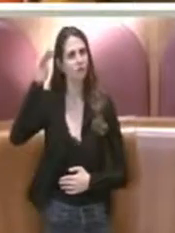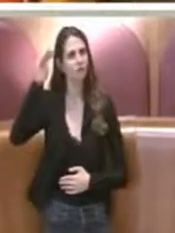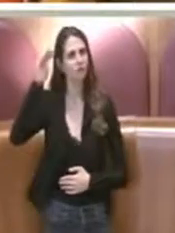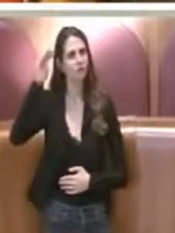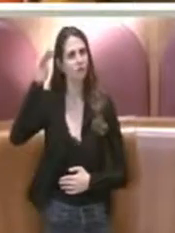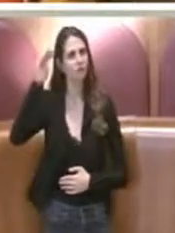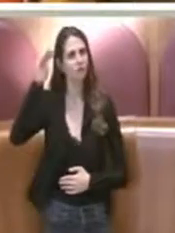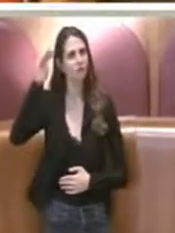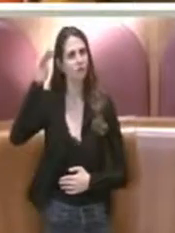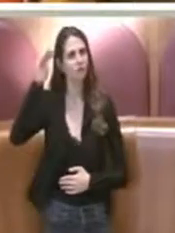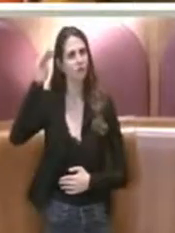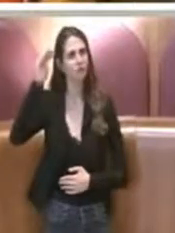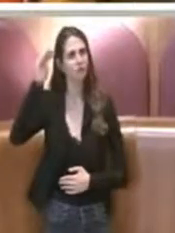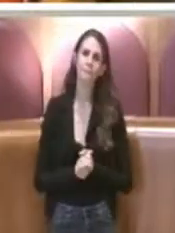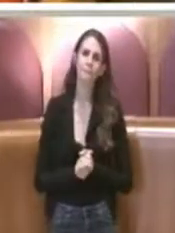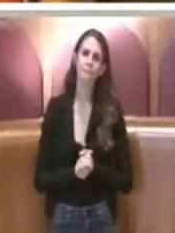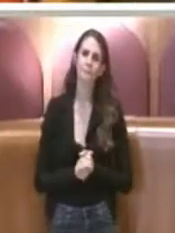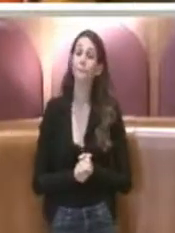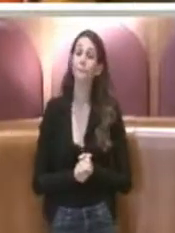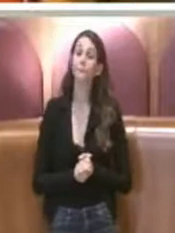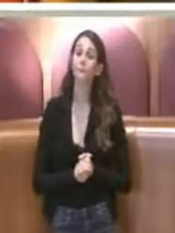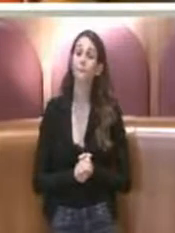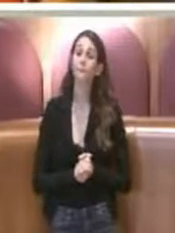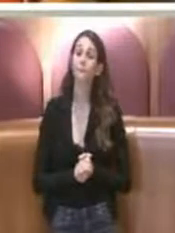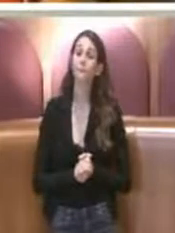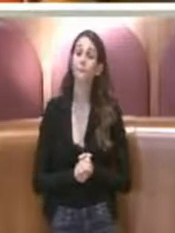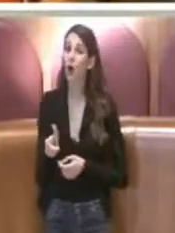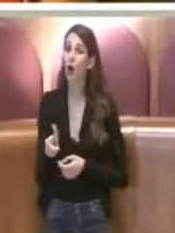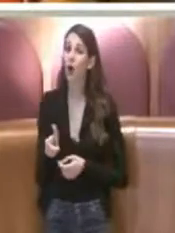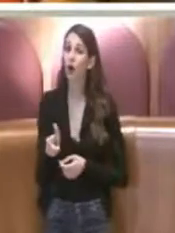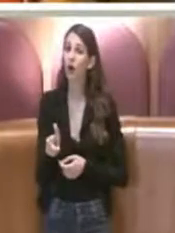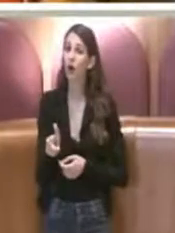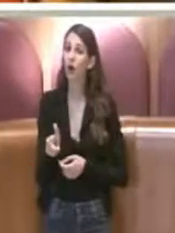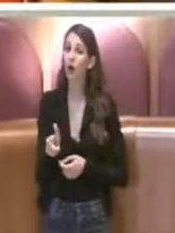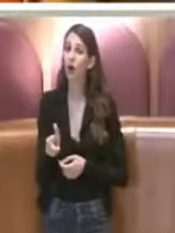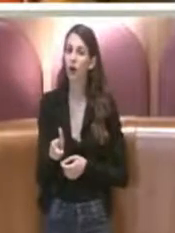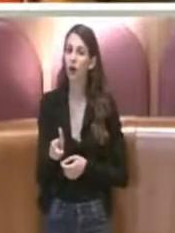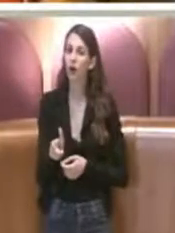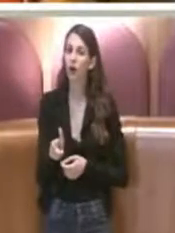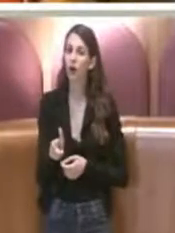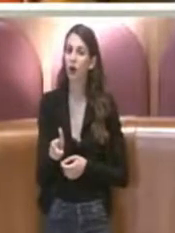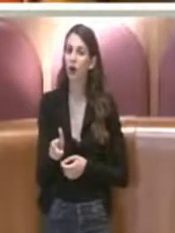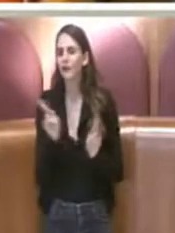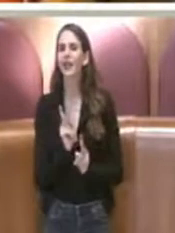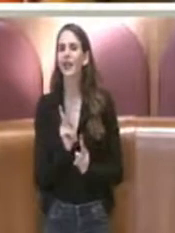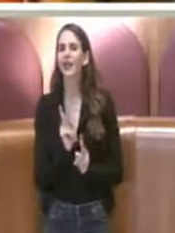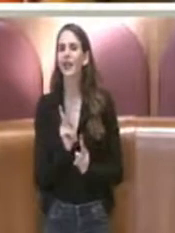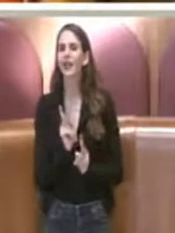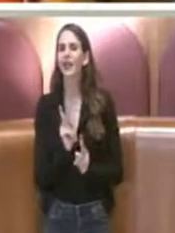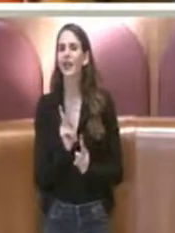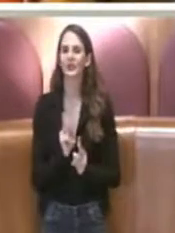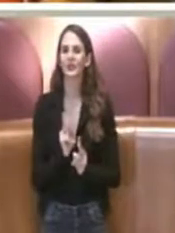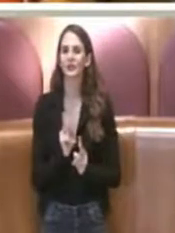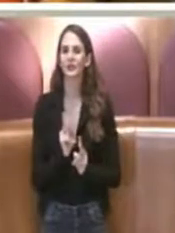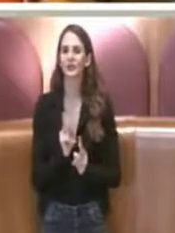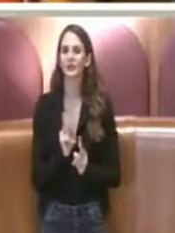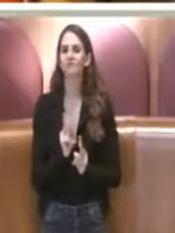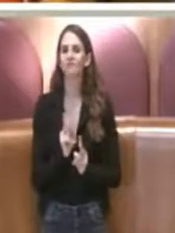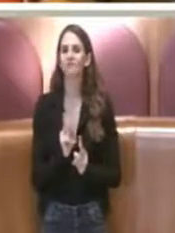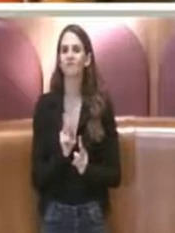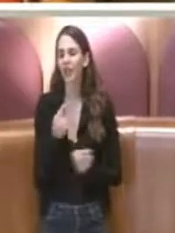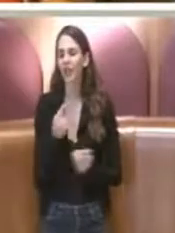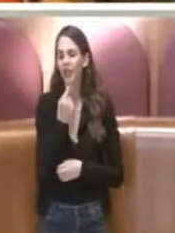collega, perché in realtà, questo è anche giusto da una